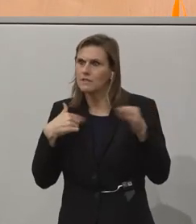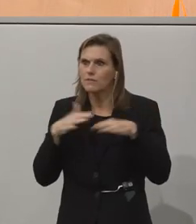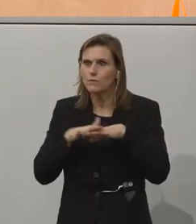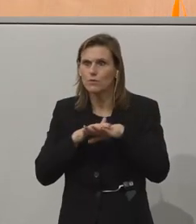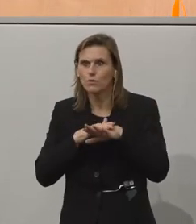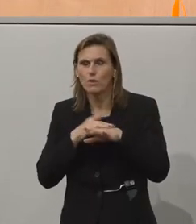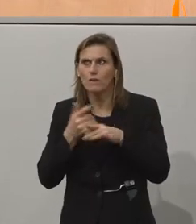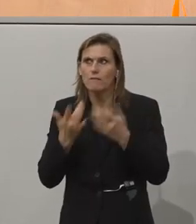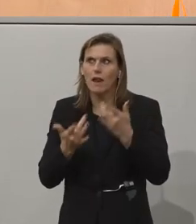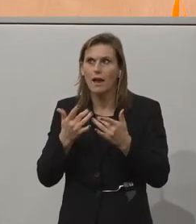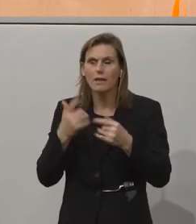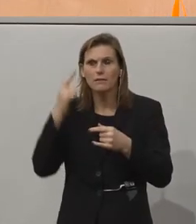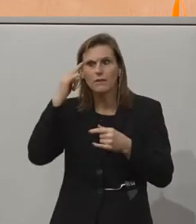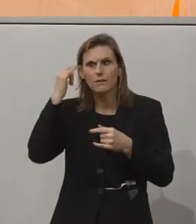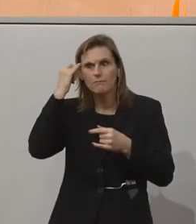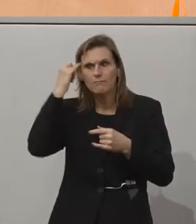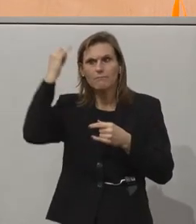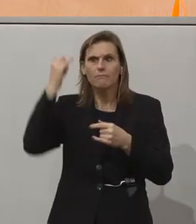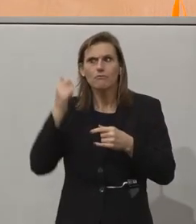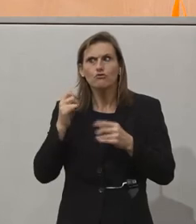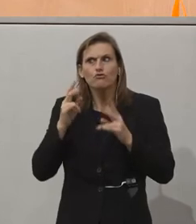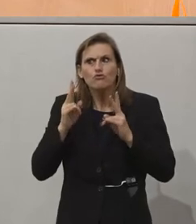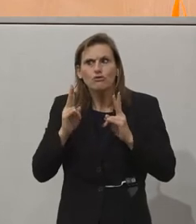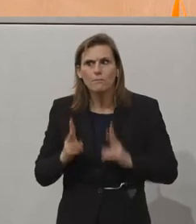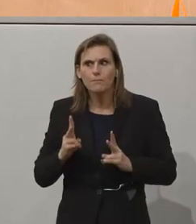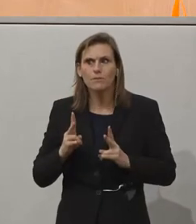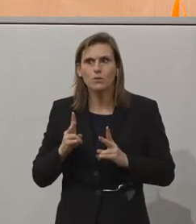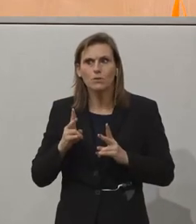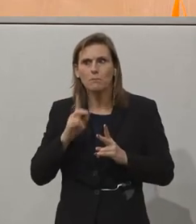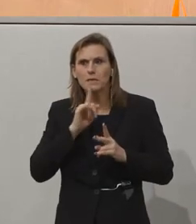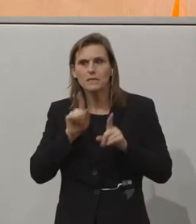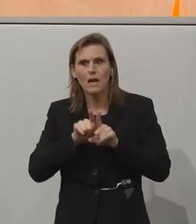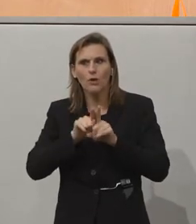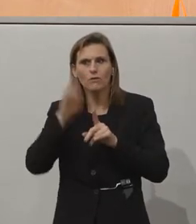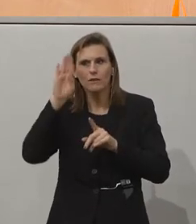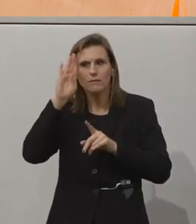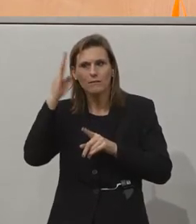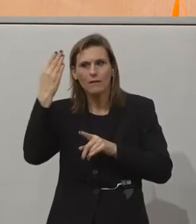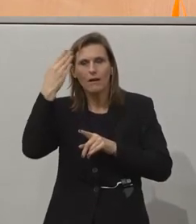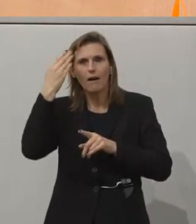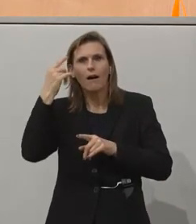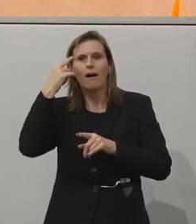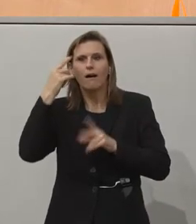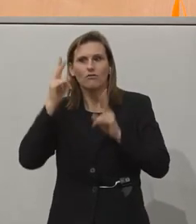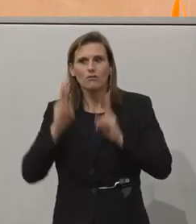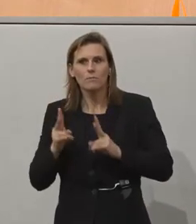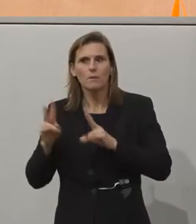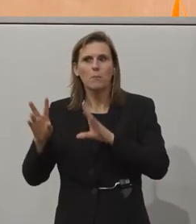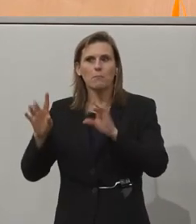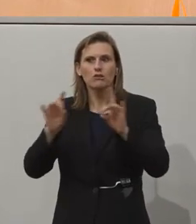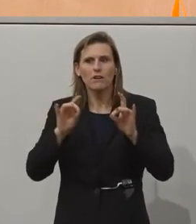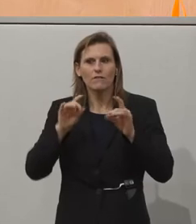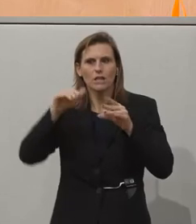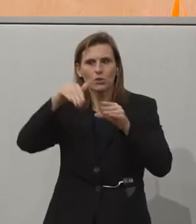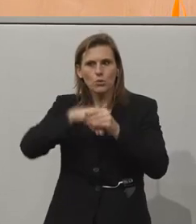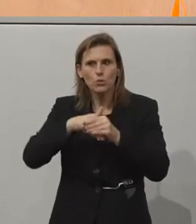bewirkt hat, was vielleicht eine Art und Weise einen Perspektivenwechsel angestoßen hat im Hinblick auf die Beschäftigung von